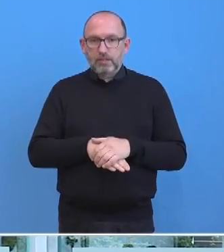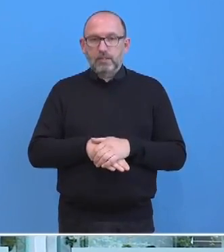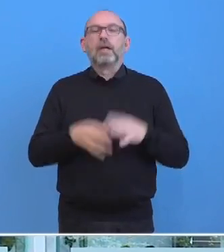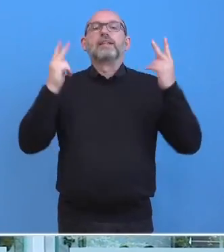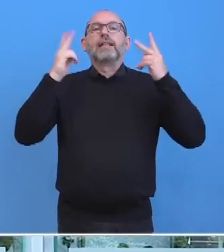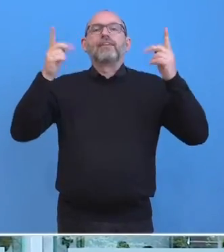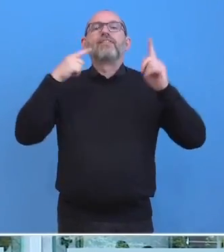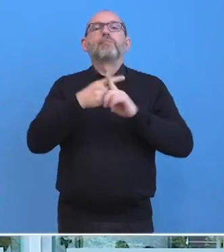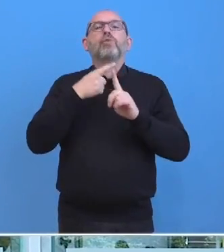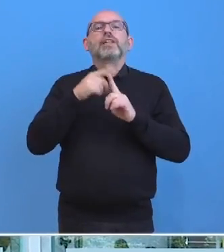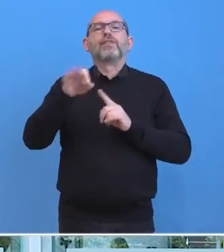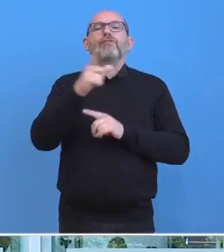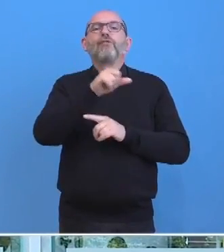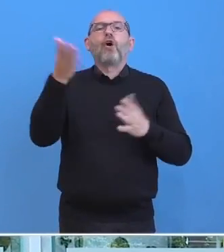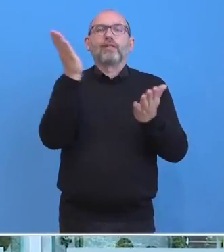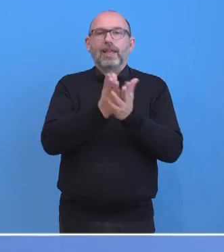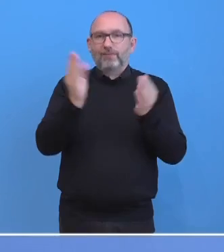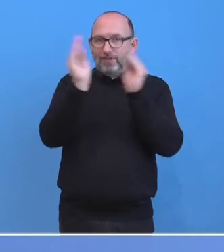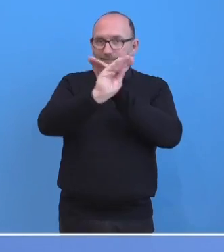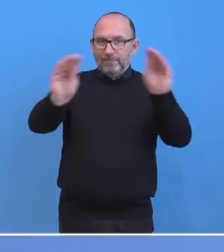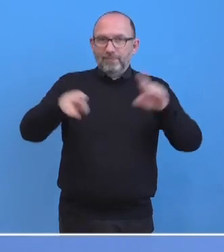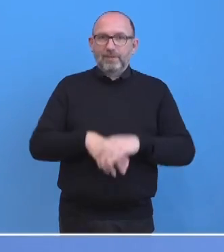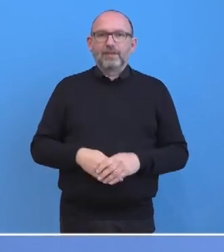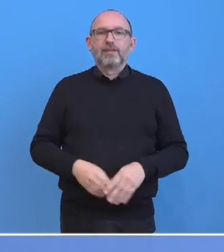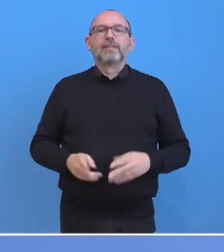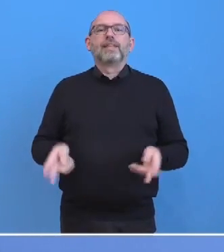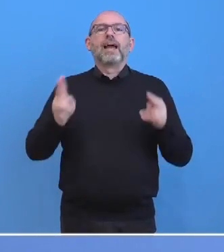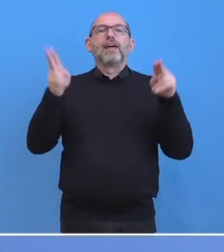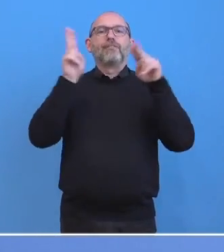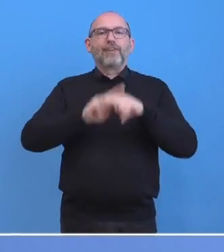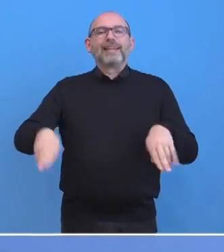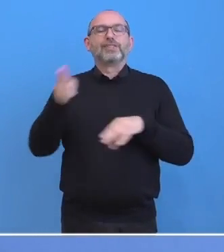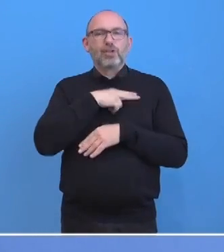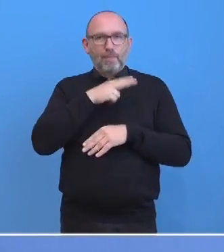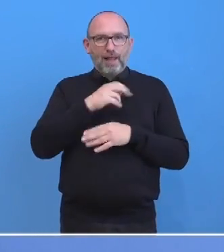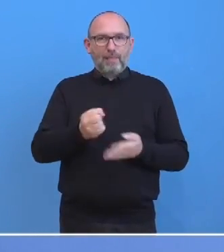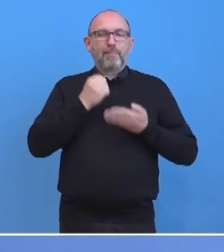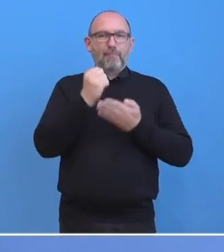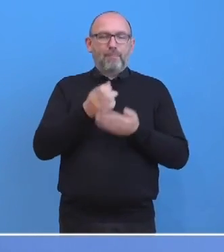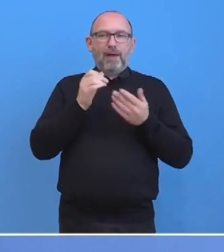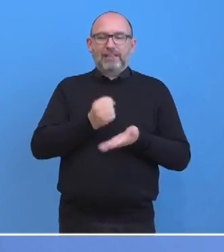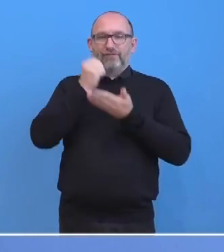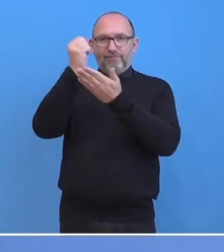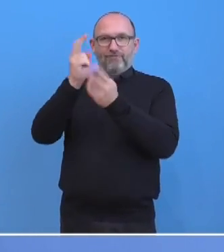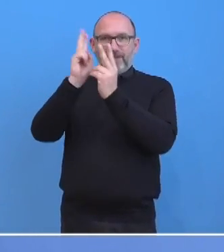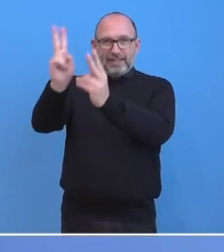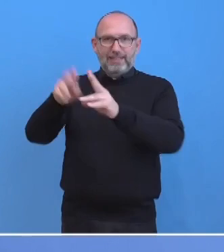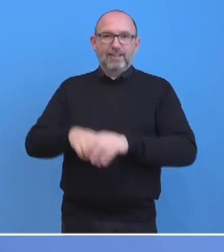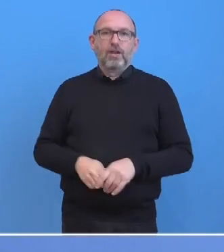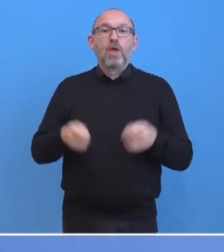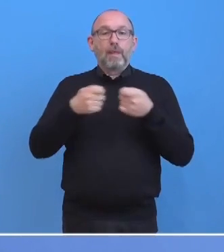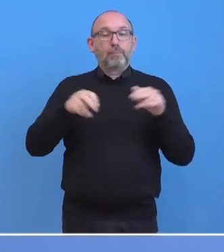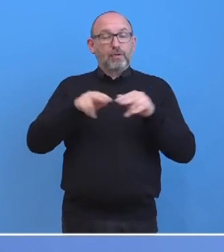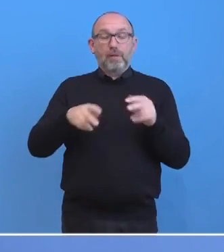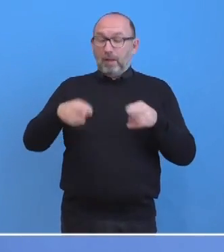zum Wochenende. Der Friedensnobelpreis ist verliehen worden und die Bundesregierung hat mit großer